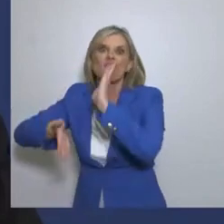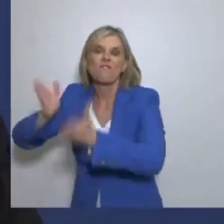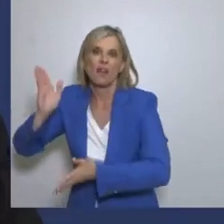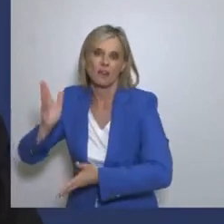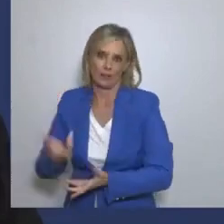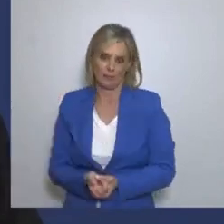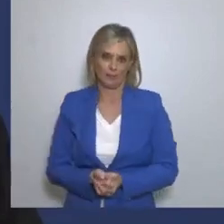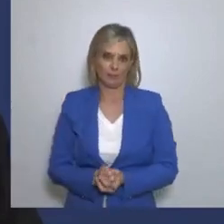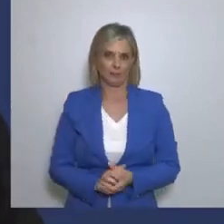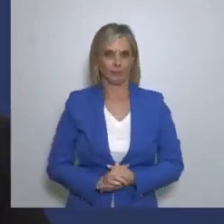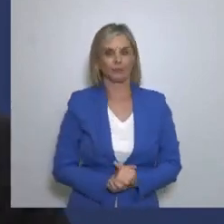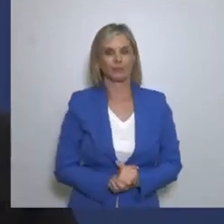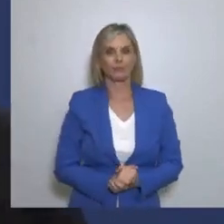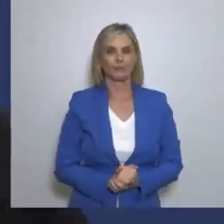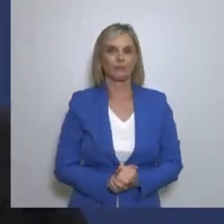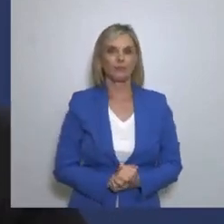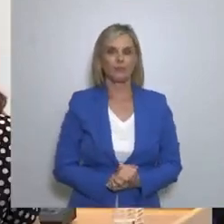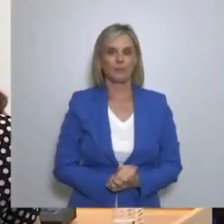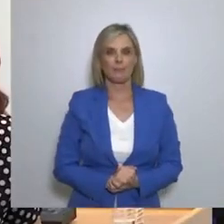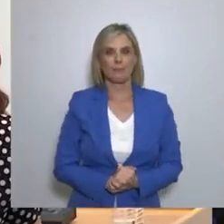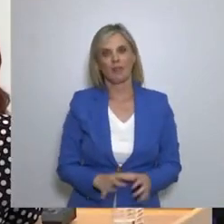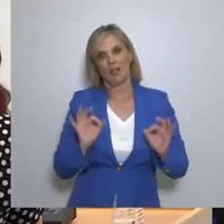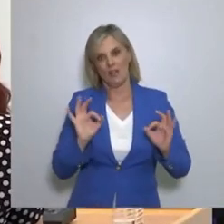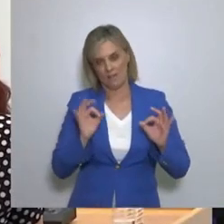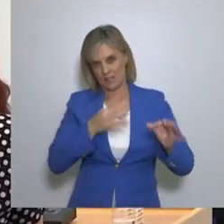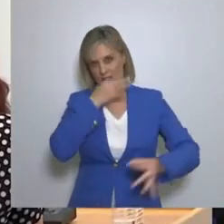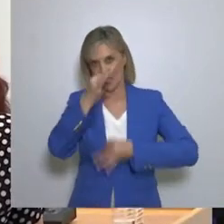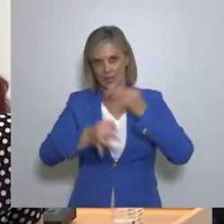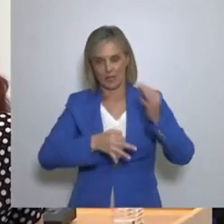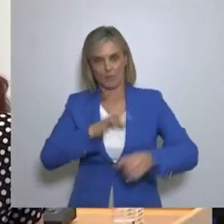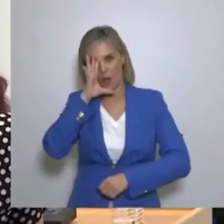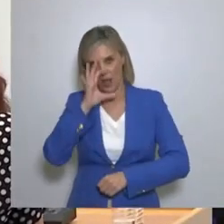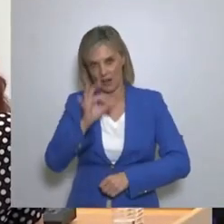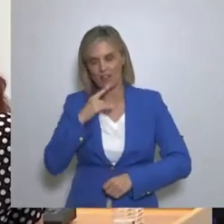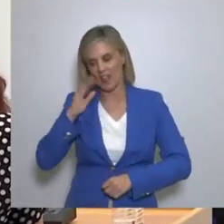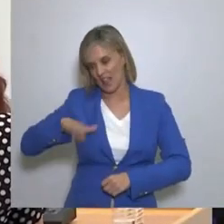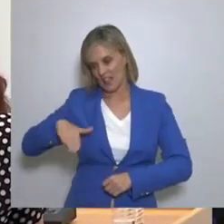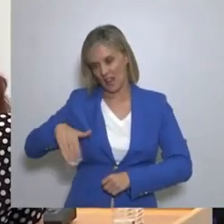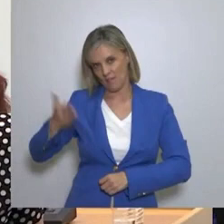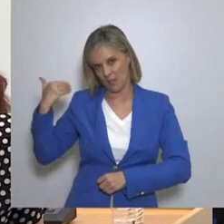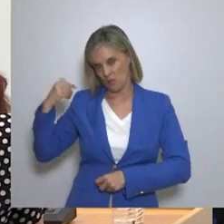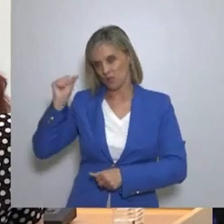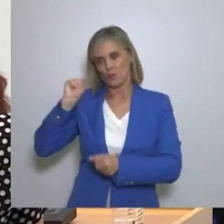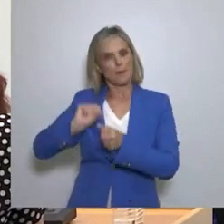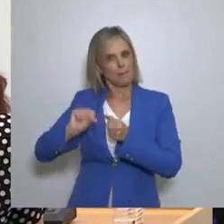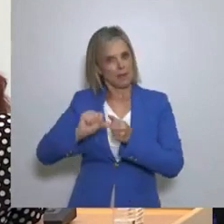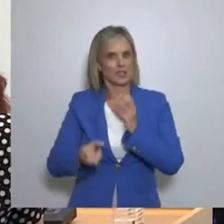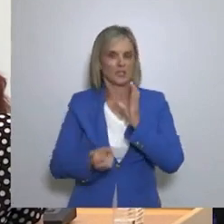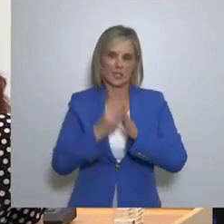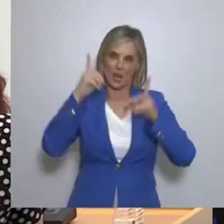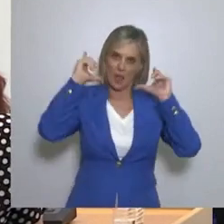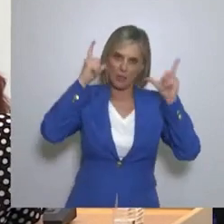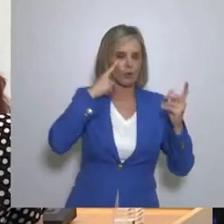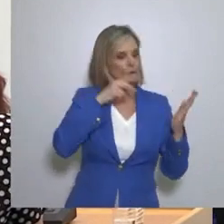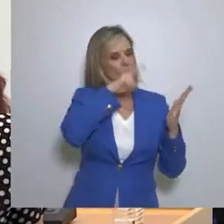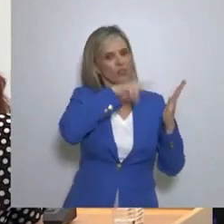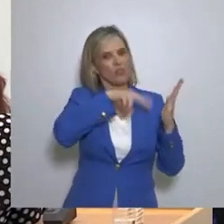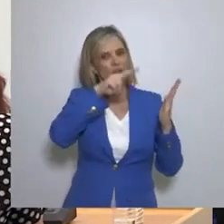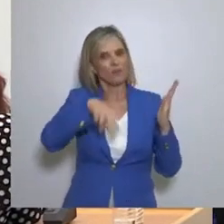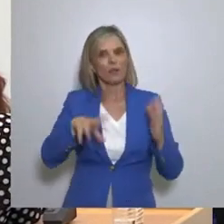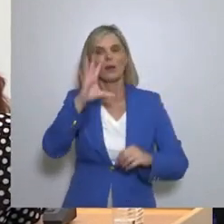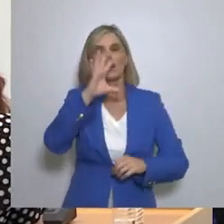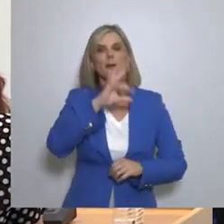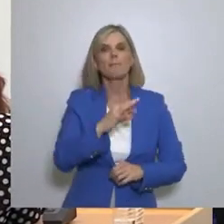κανένα ταμείο Ευχαριστώ Η αλήθεια είναι δε Ότι στις τελευταίες μέρες Η Ν.Δ. από δημοσιοίωμα Τα που έχουμε δει 54